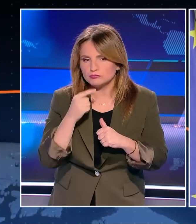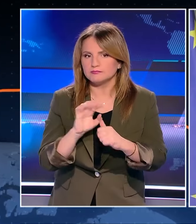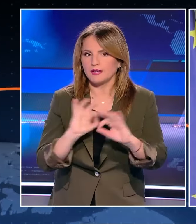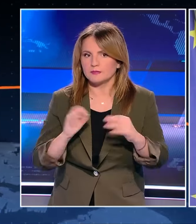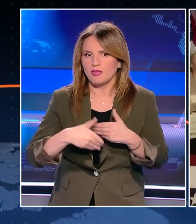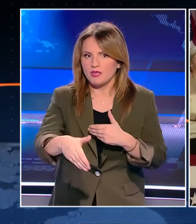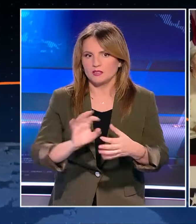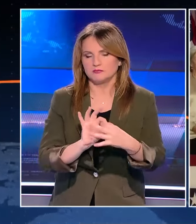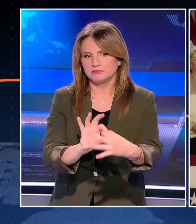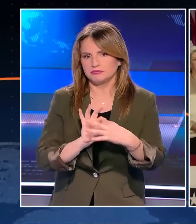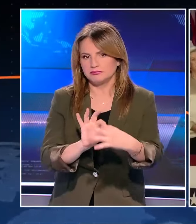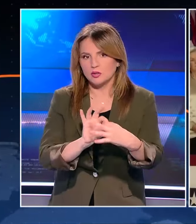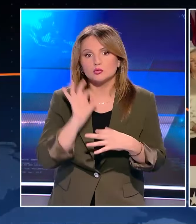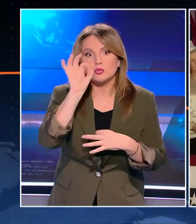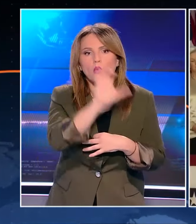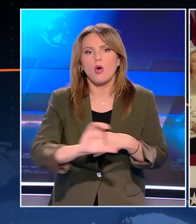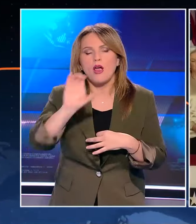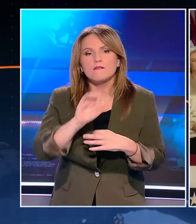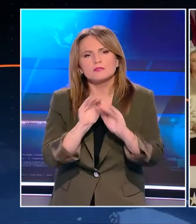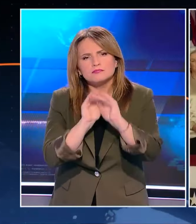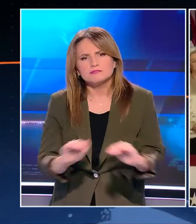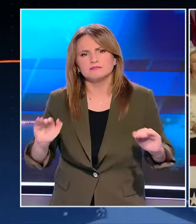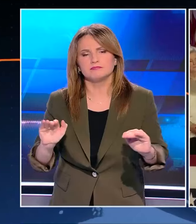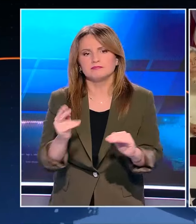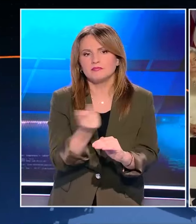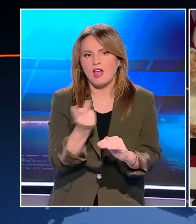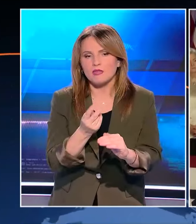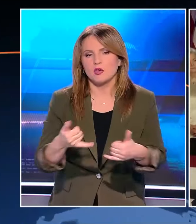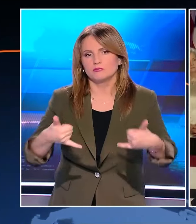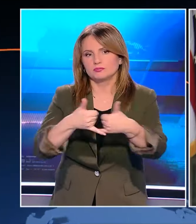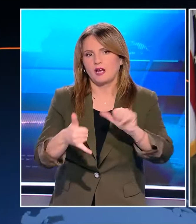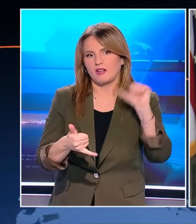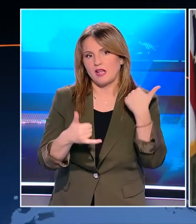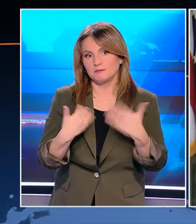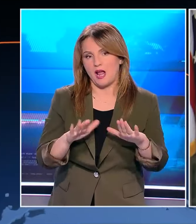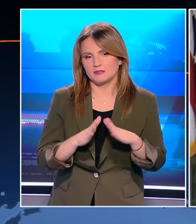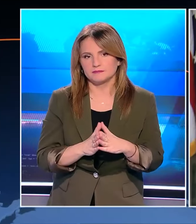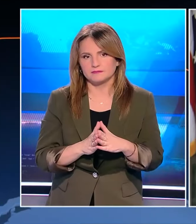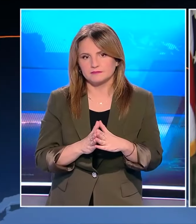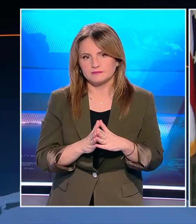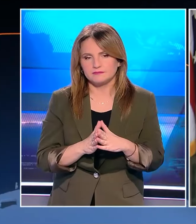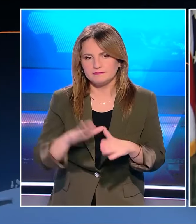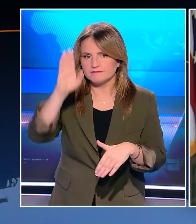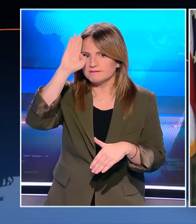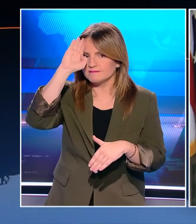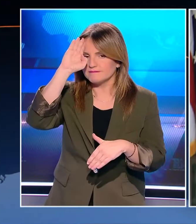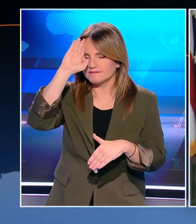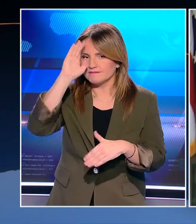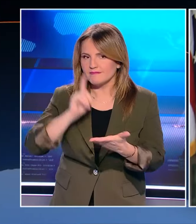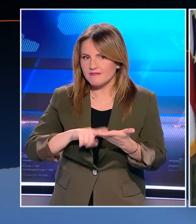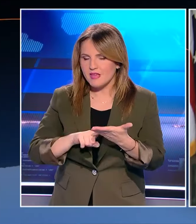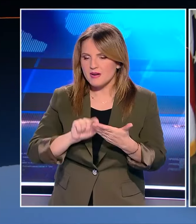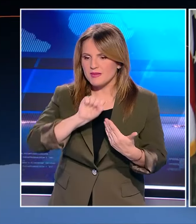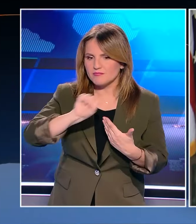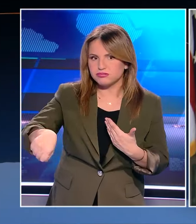συνεργαστούν για την επιστροφή της ειρήνης στην Ευρώπη κατά τη διάρκεια της τηλεφωνικής τους επικοινωνίας εχθές Οι Ηνωμένες Πολιτείες δεν πρέπει να